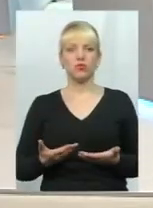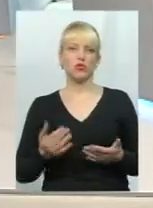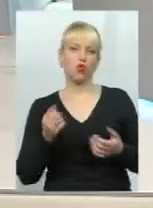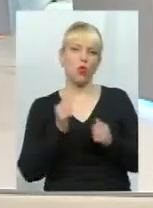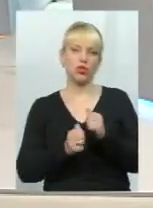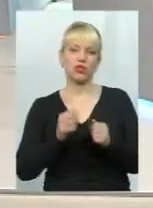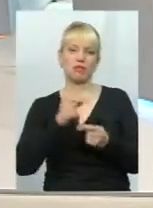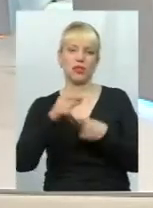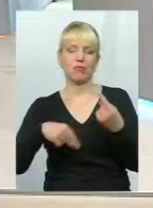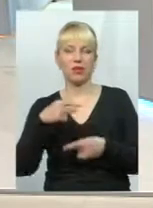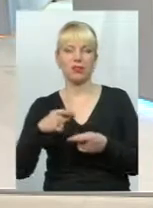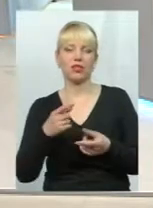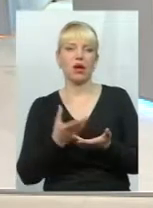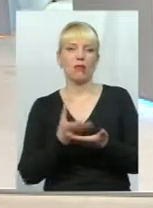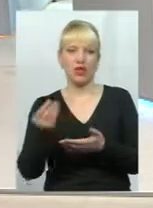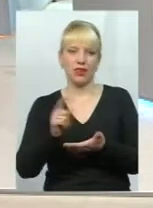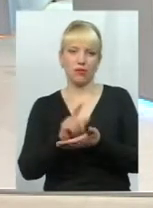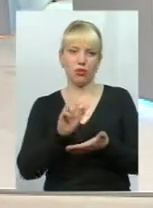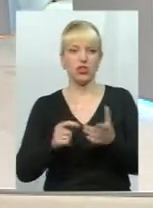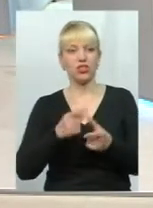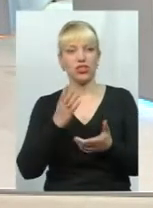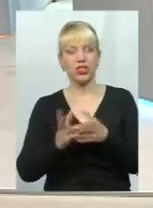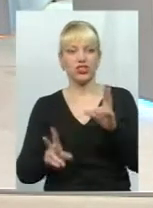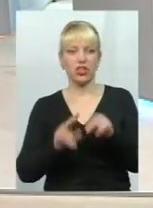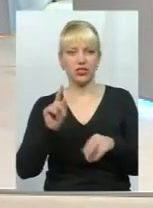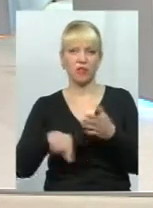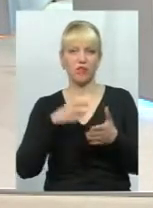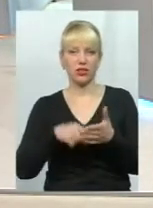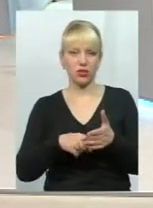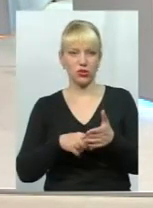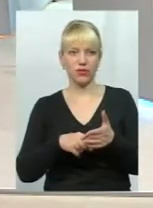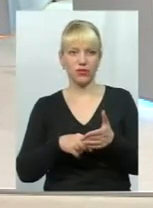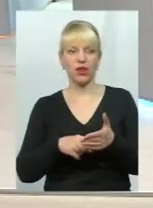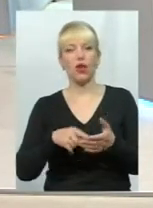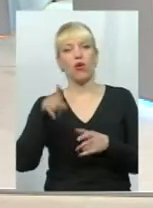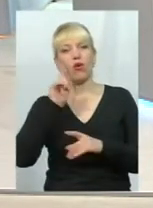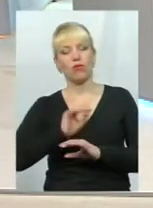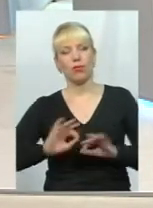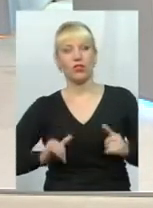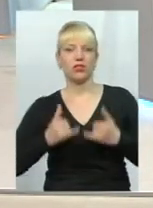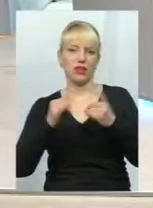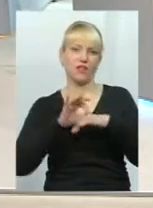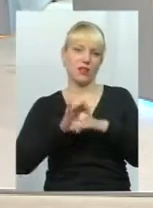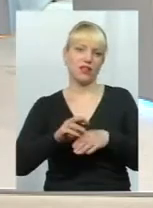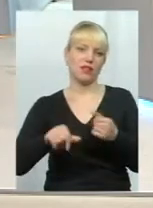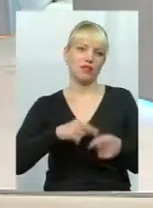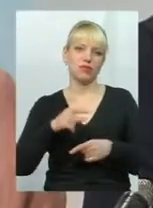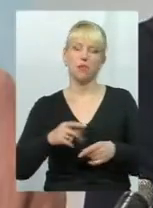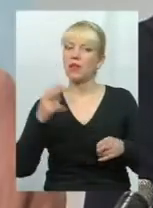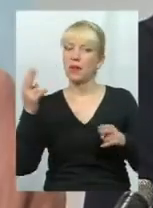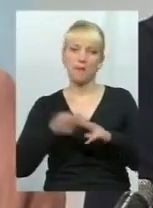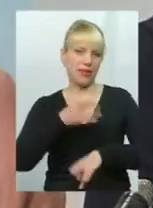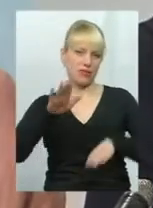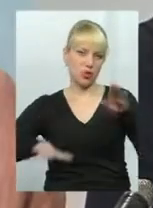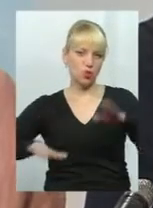платник податків, є шанс все-таки місту стати і область, стати комфортною для ведення бізнесу? Без сумніву,